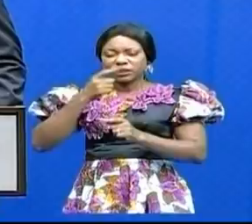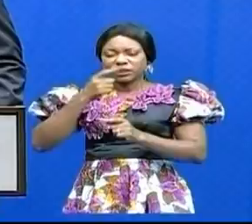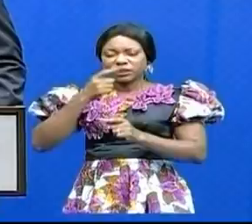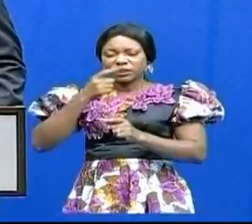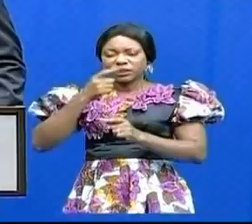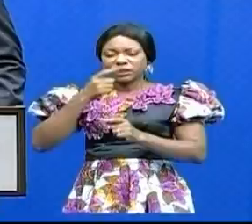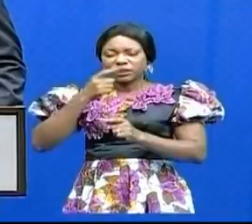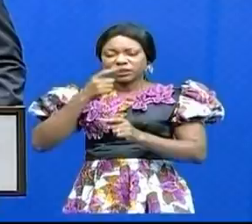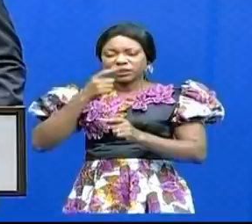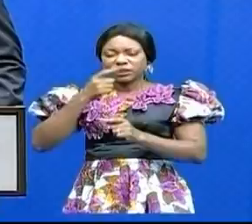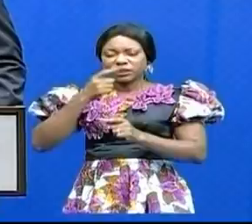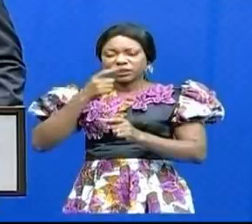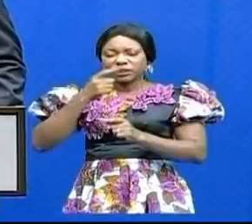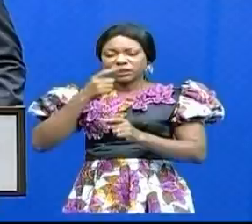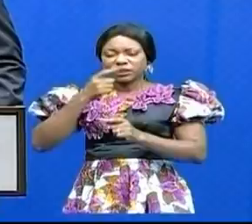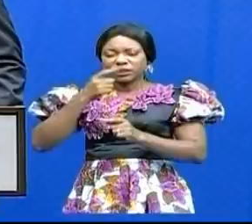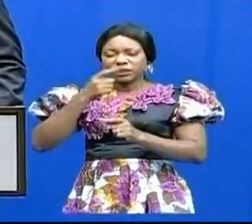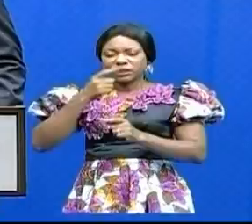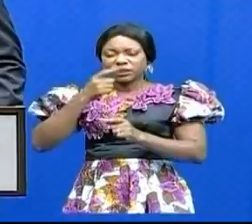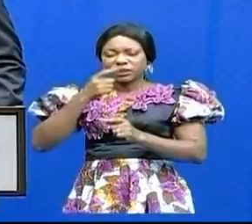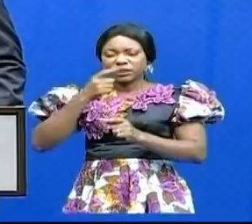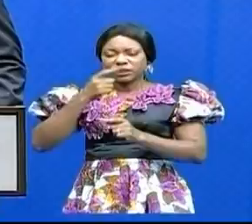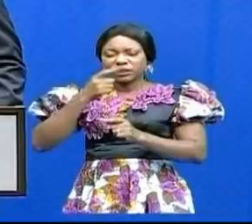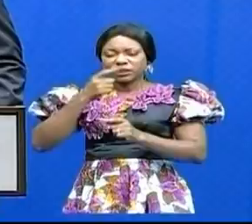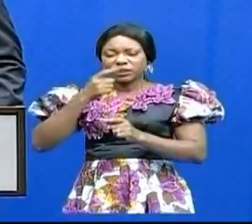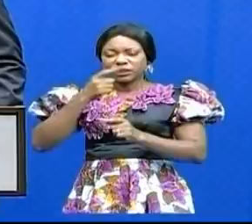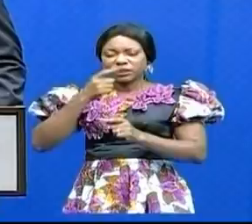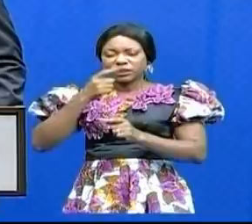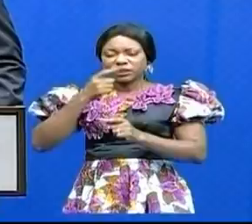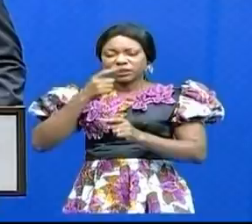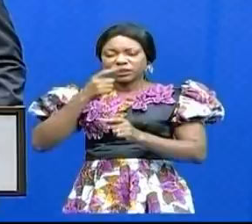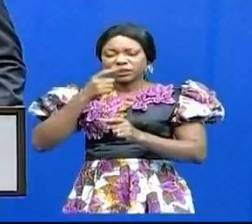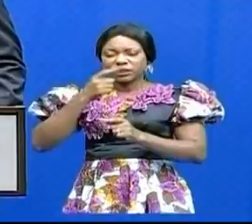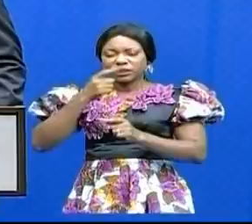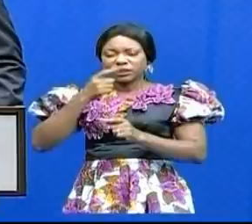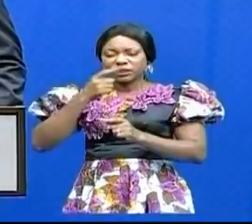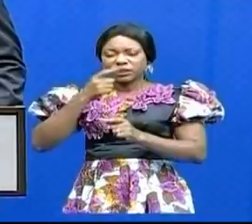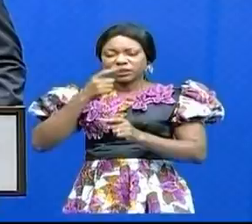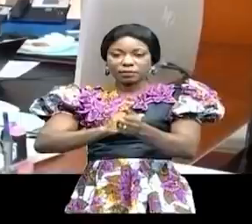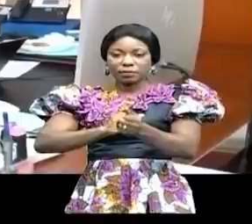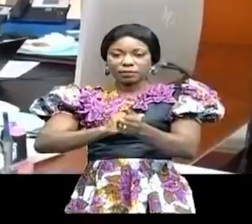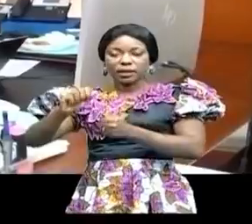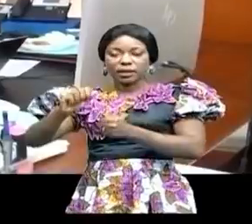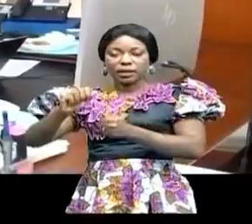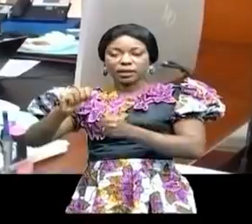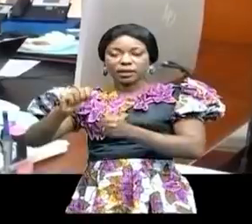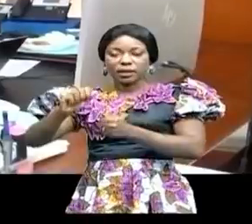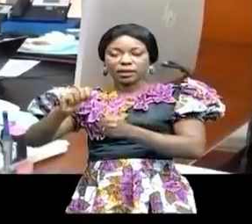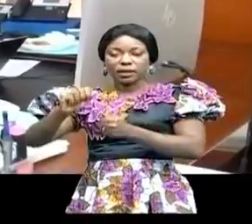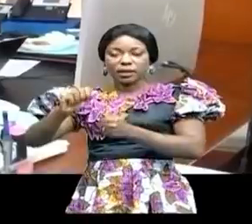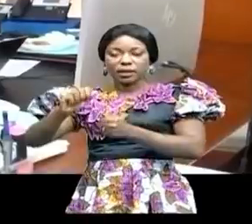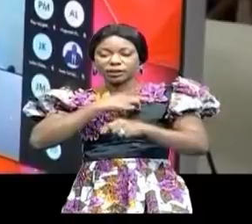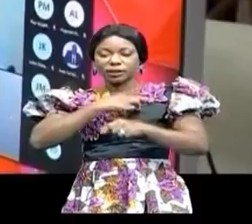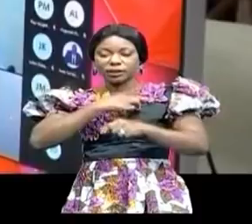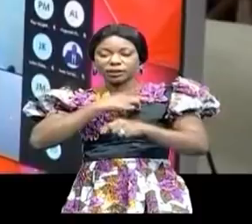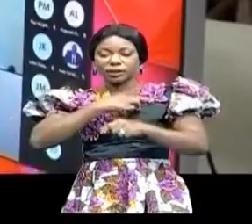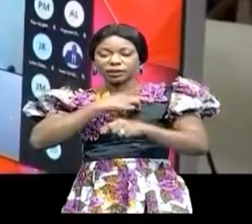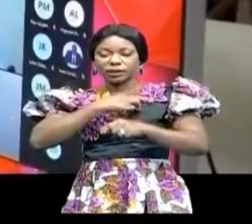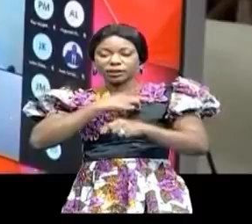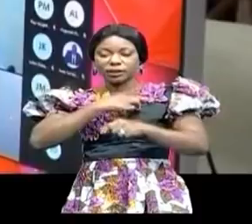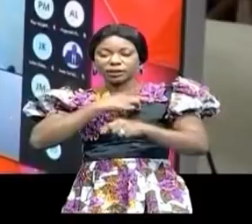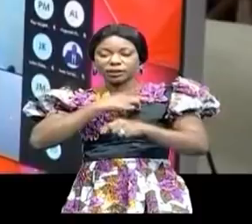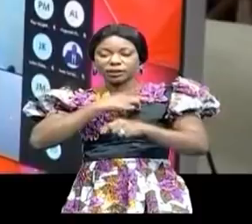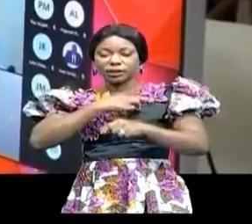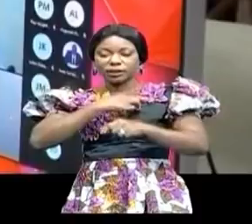pour le lancement des activités de ces structures déjà créées par décret. 4. De la tenue à Kinshasa du